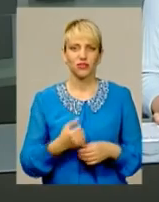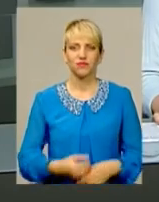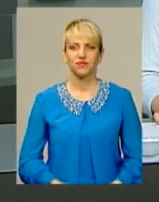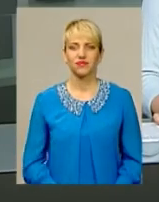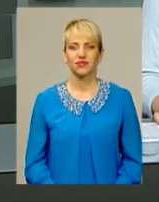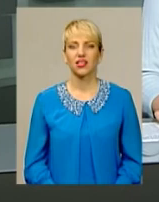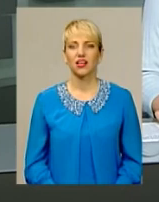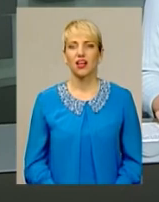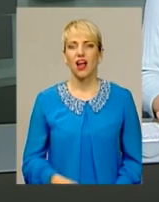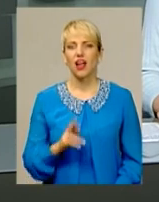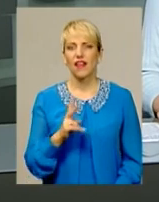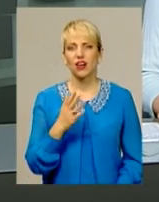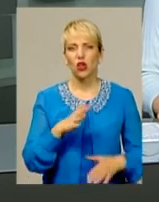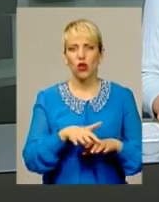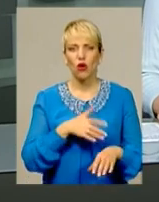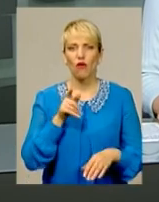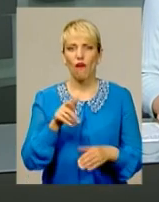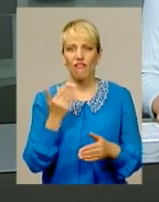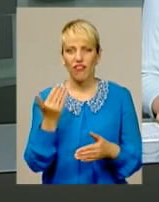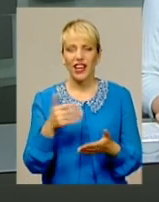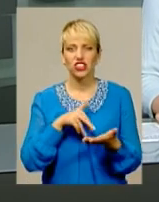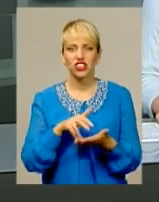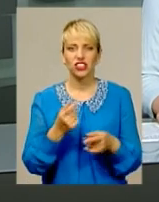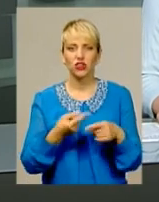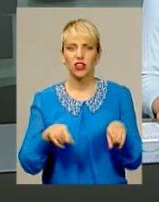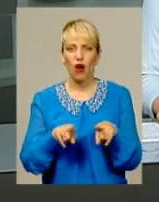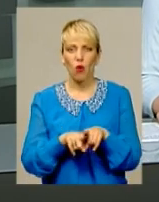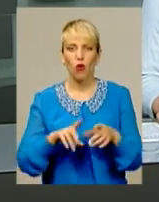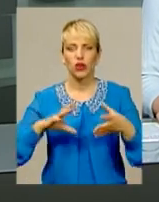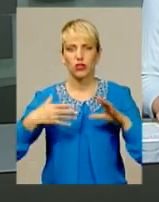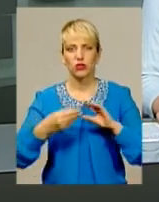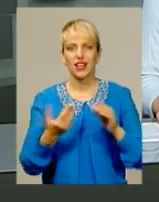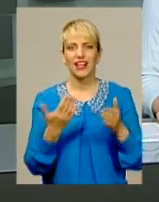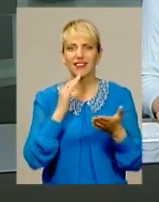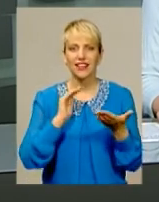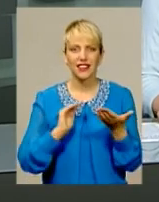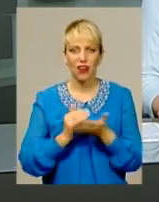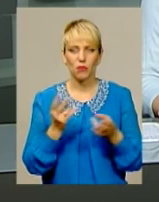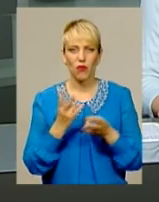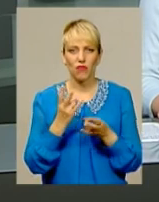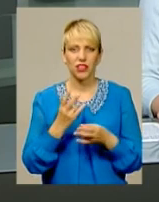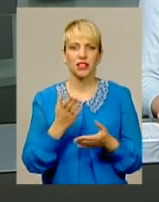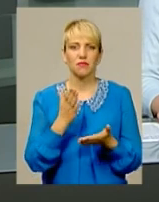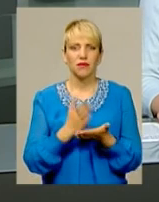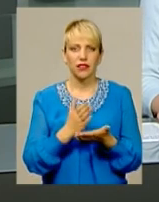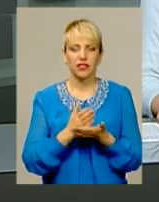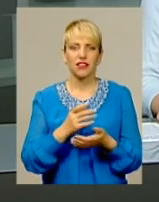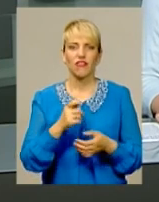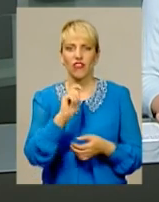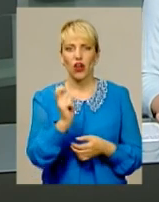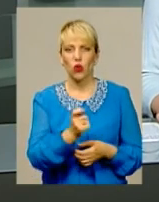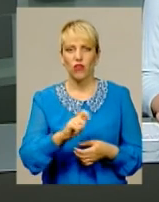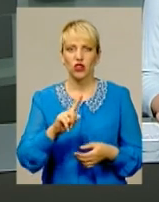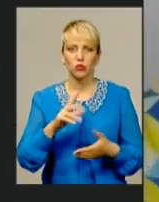А як довго вийшли до такого результату і якими якостями має володіти фехтувальниця, аби досягти успіху на Олімпіаді?